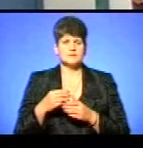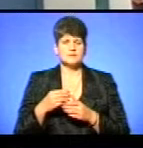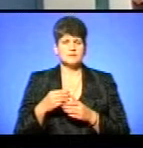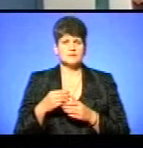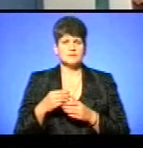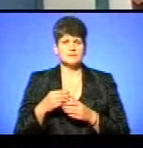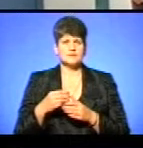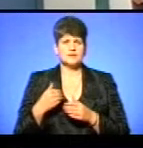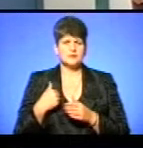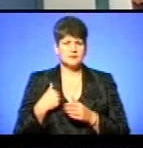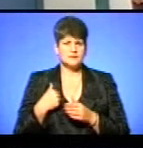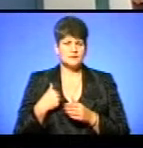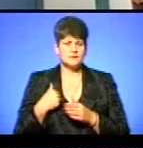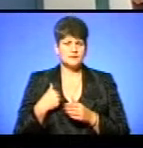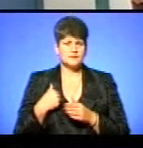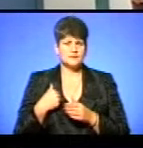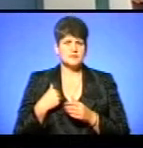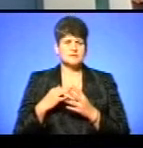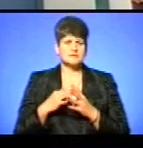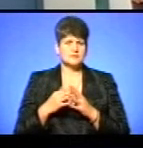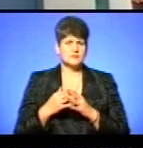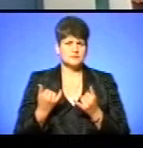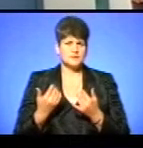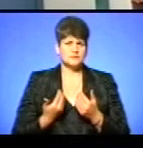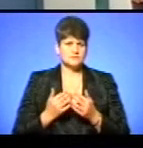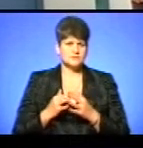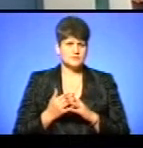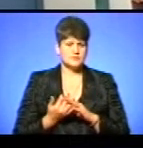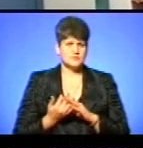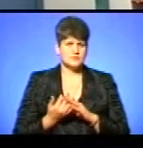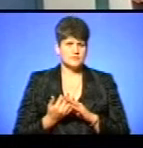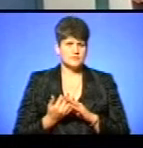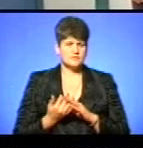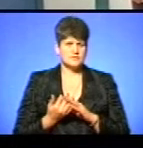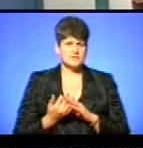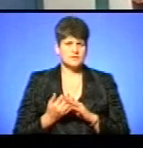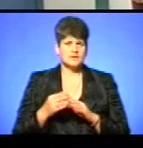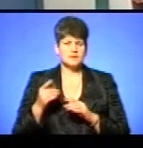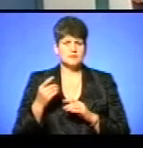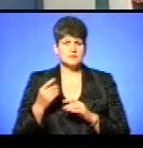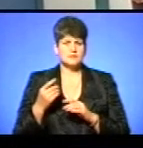Я працюю на Тернопіль,